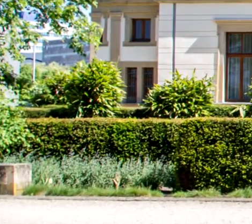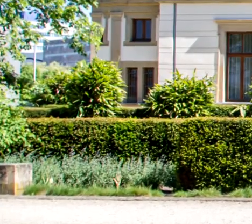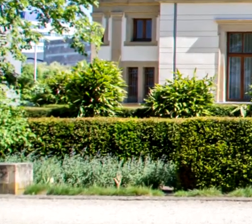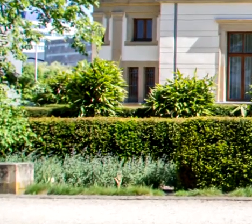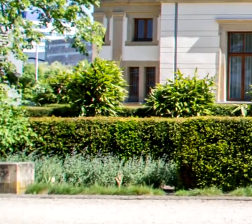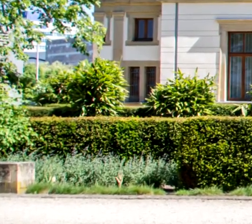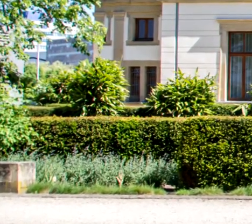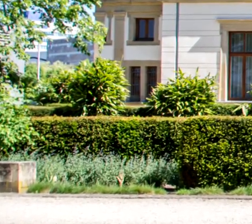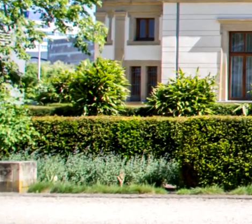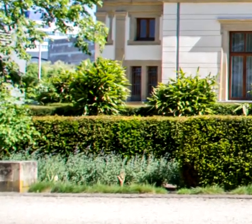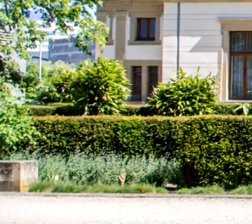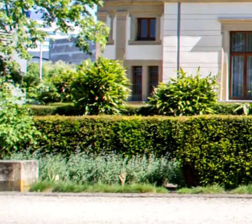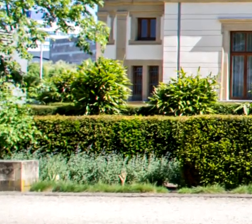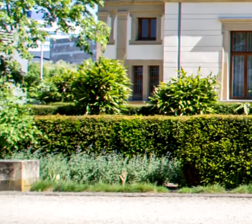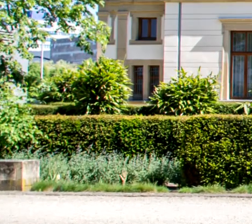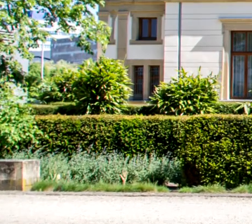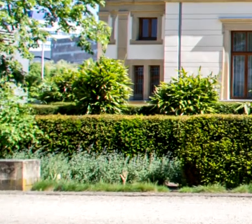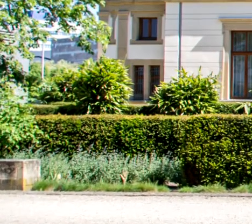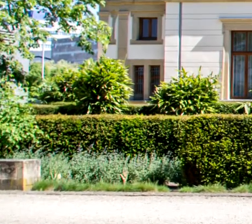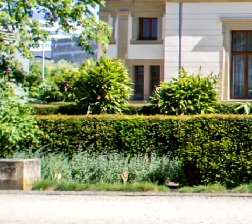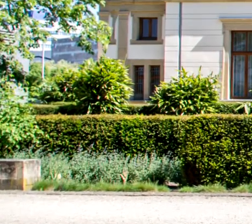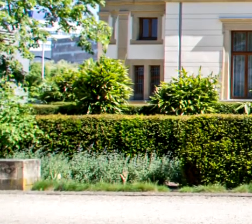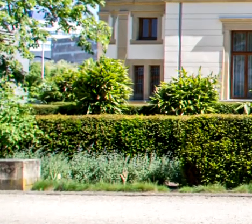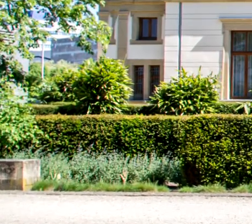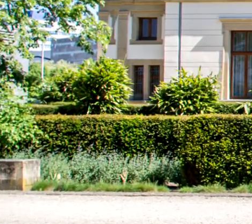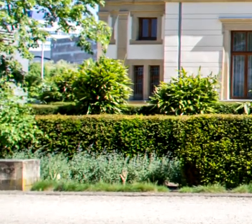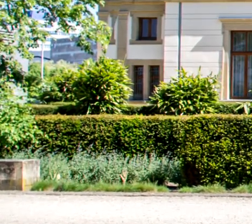Herzlichen Dank.